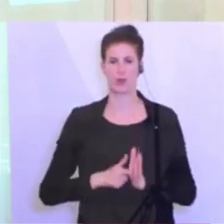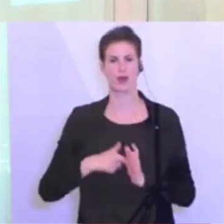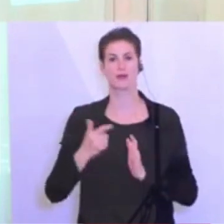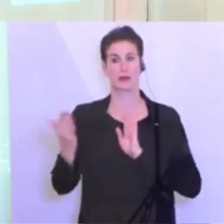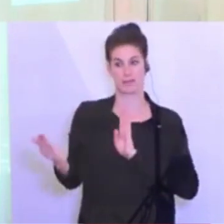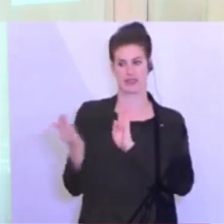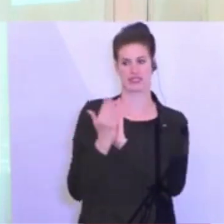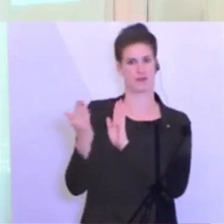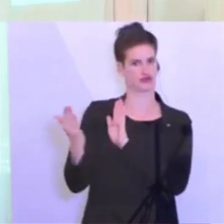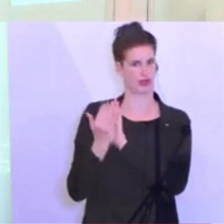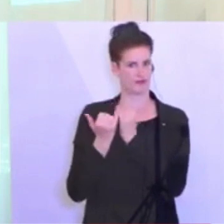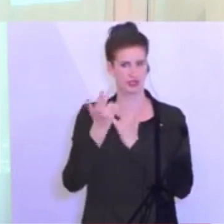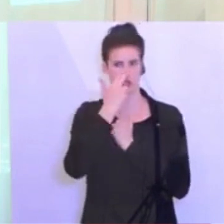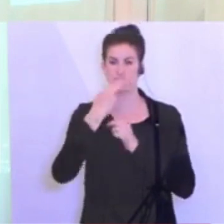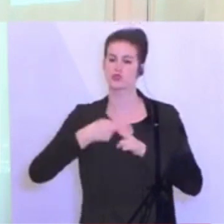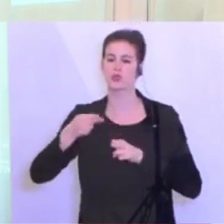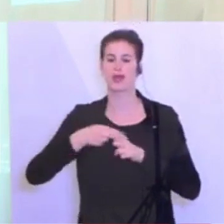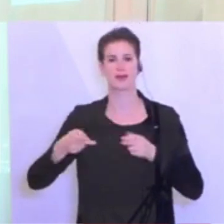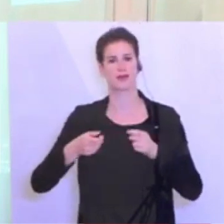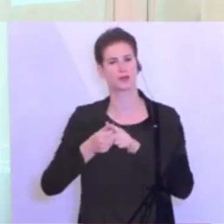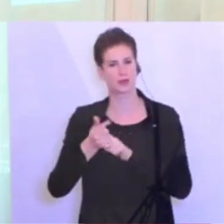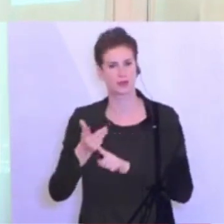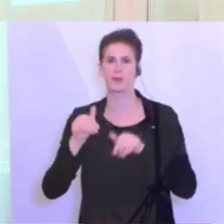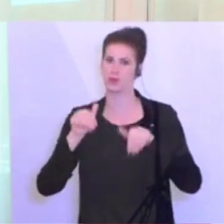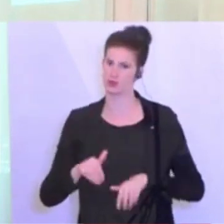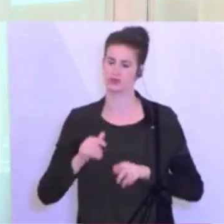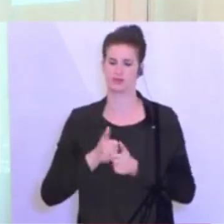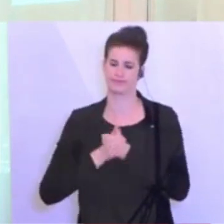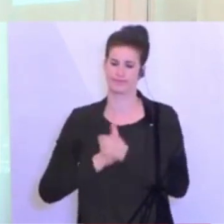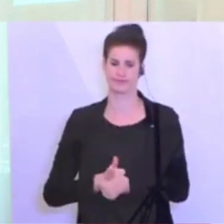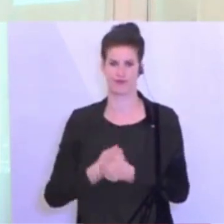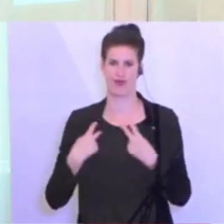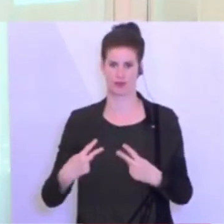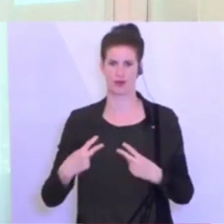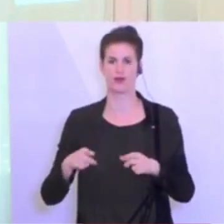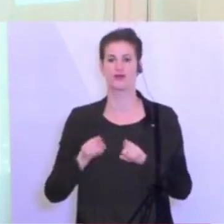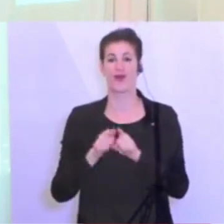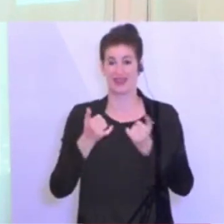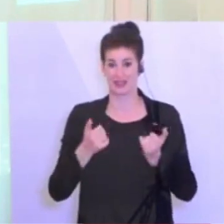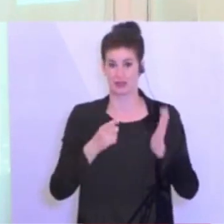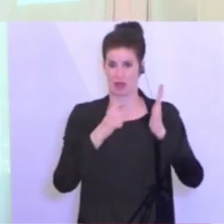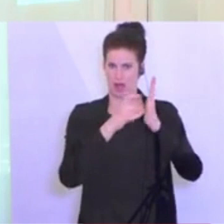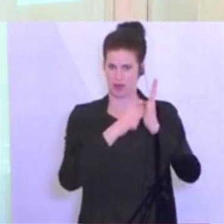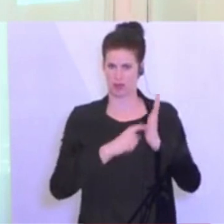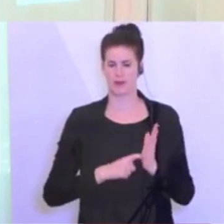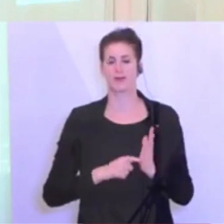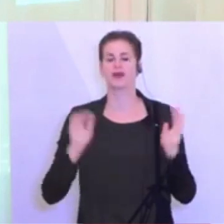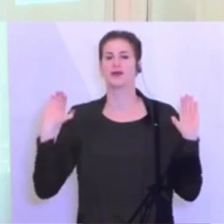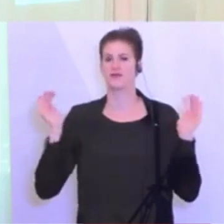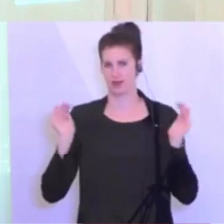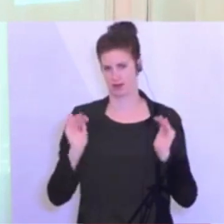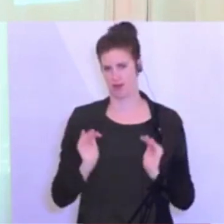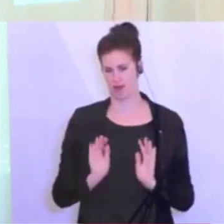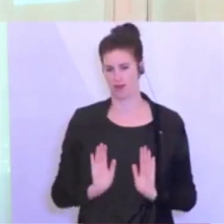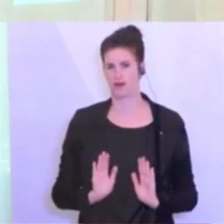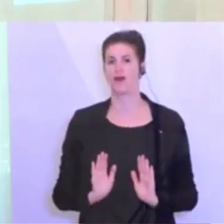Hygienemaßnahmen, die zu realisieren sind, beziehungsweise die nun deutlich weniger Vorgaben, die da sind. Und ich bin überzeugt davon,